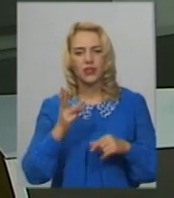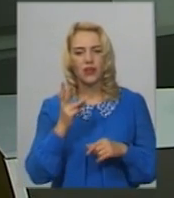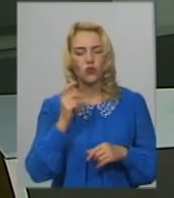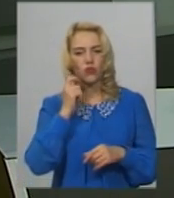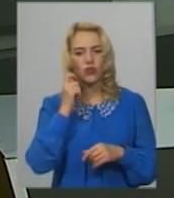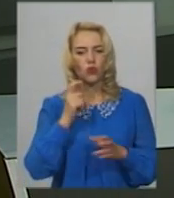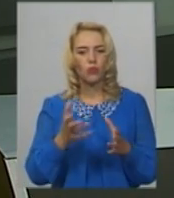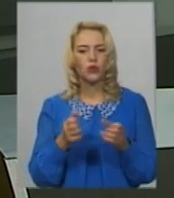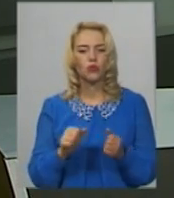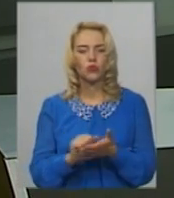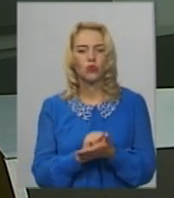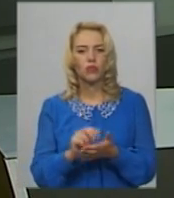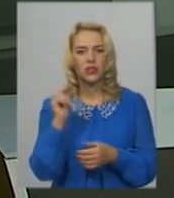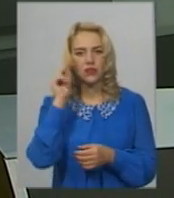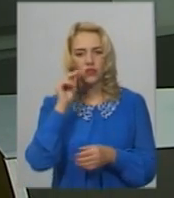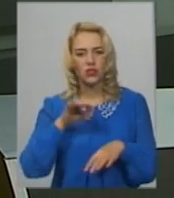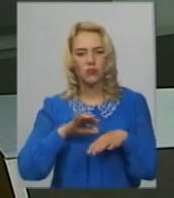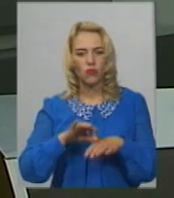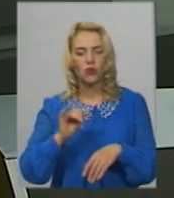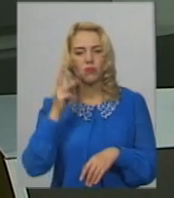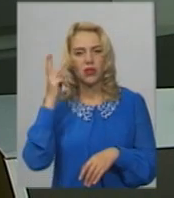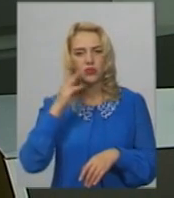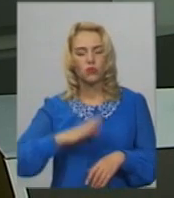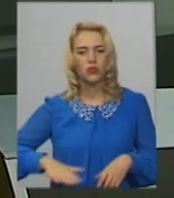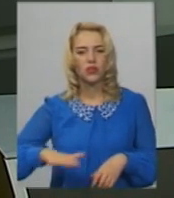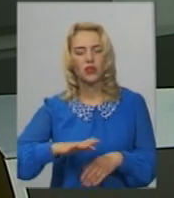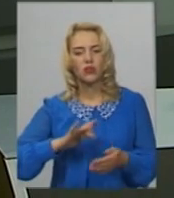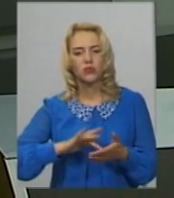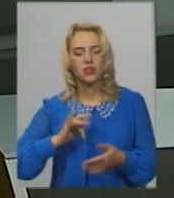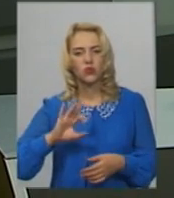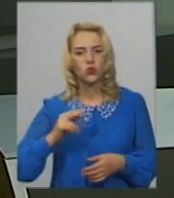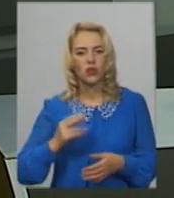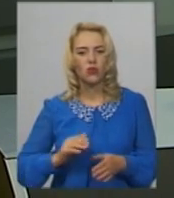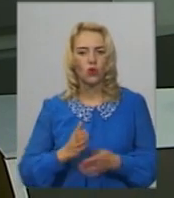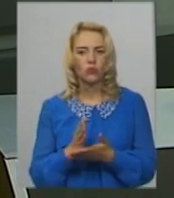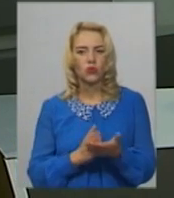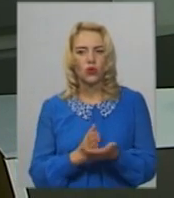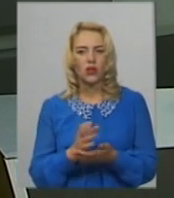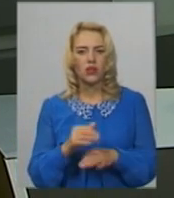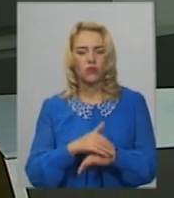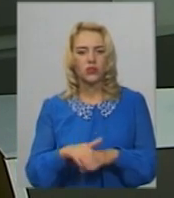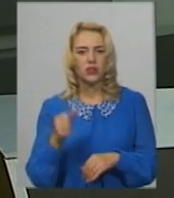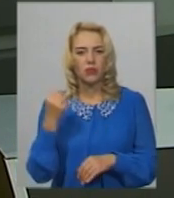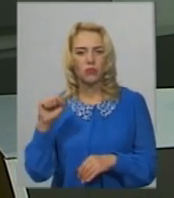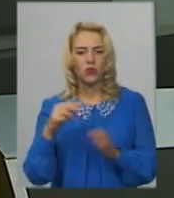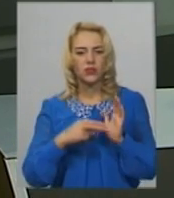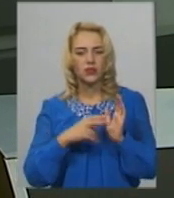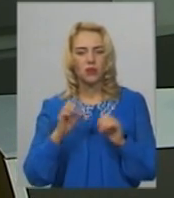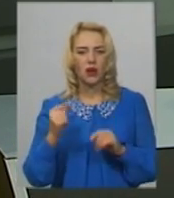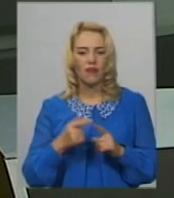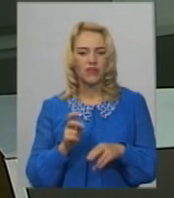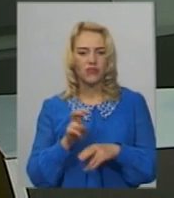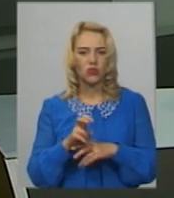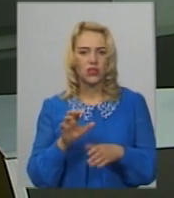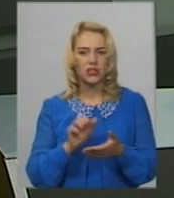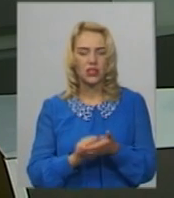віку. Прийом документів та навчання проводяться у Хмельницькому територіальному центрі соціального обслуговування на вулиці Перемоги, 7А. Відвідати